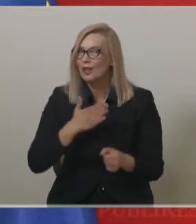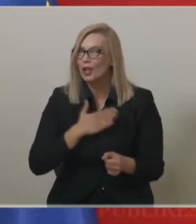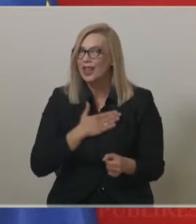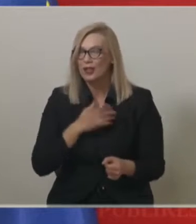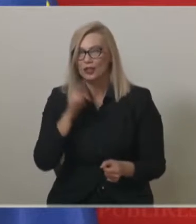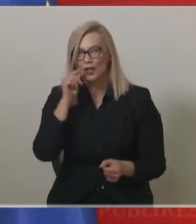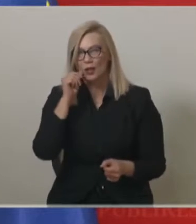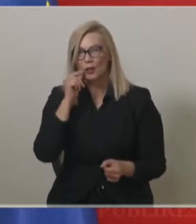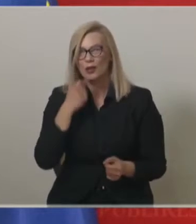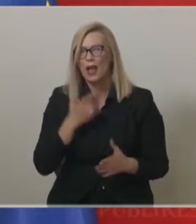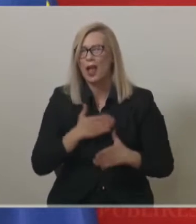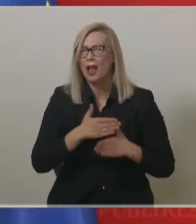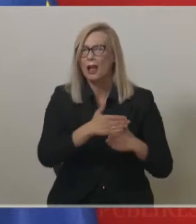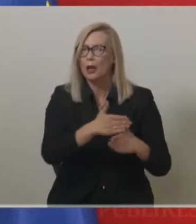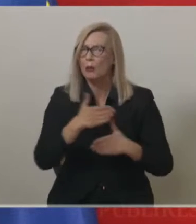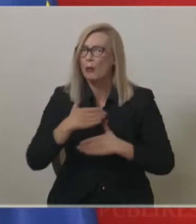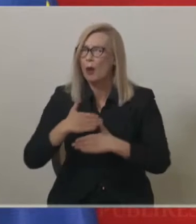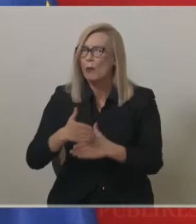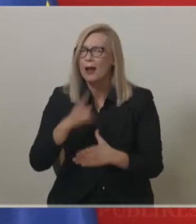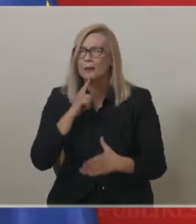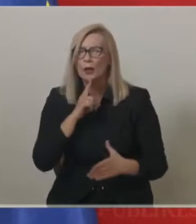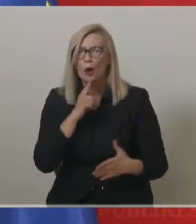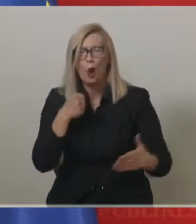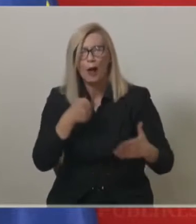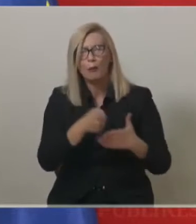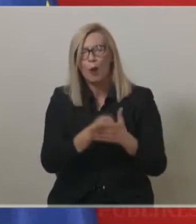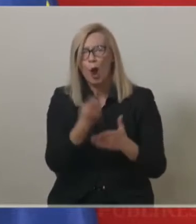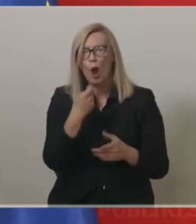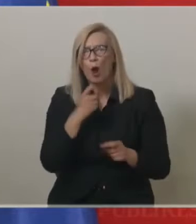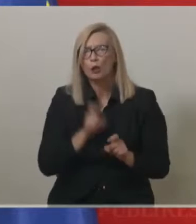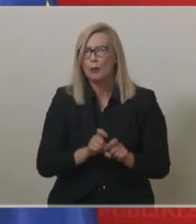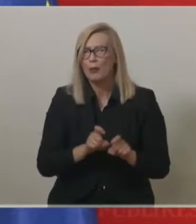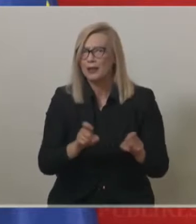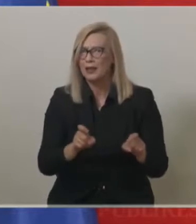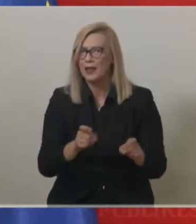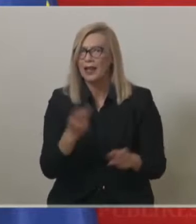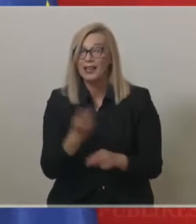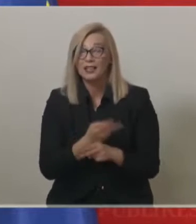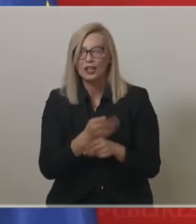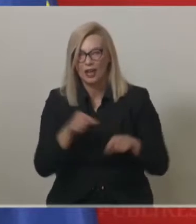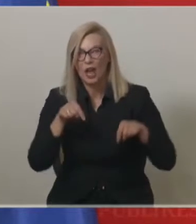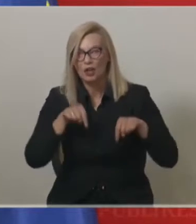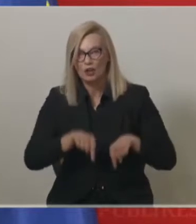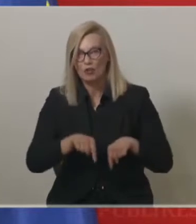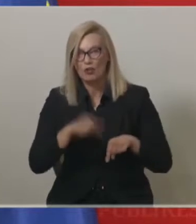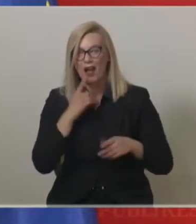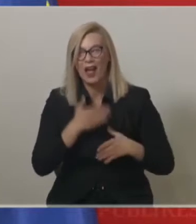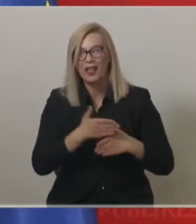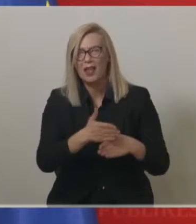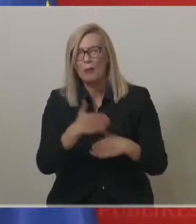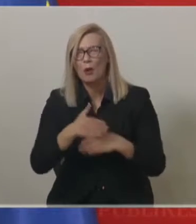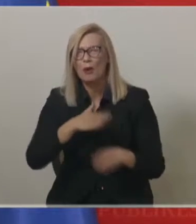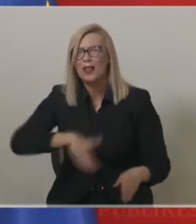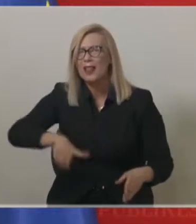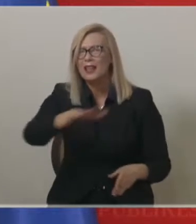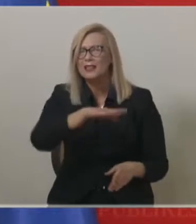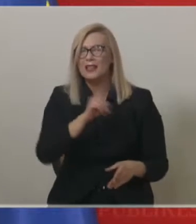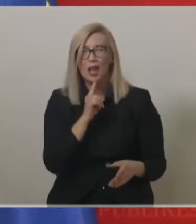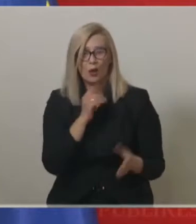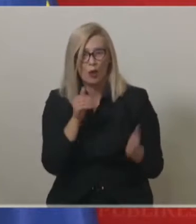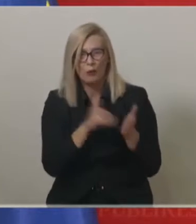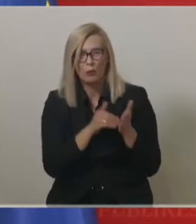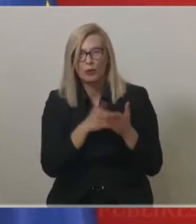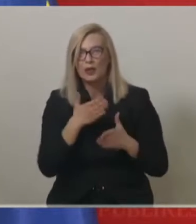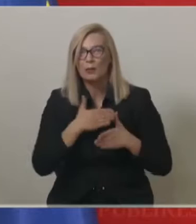нашиот народ. Ке помагаме на најпогодените од пандемијата. Државата е тука да помогне на сите на коим